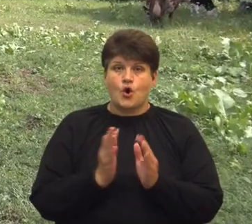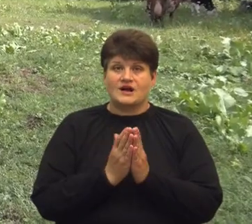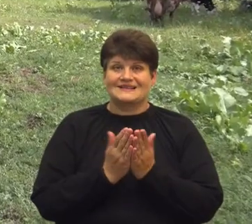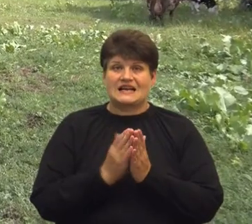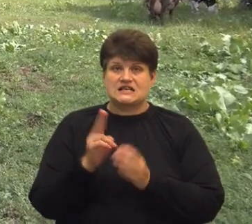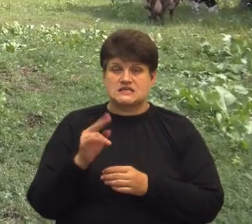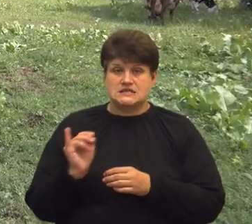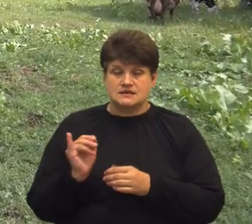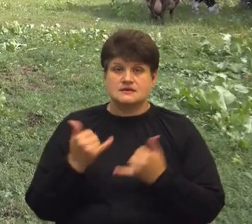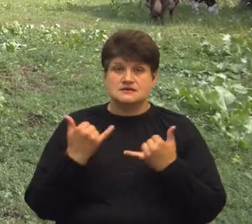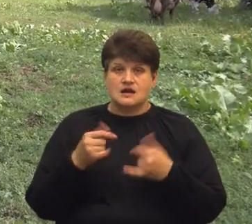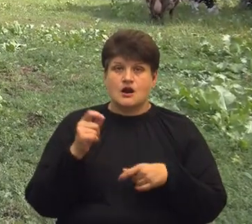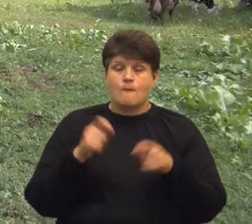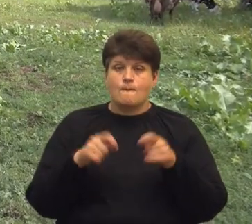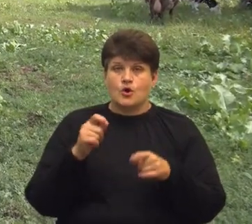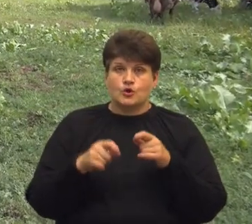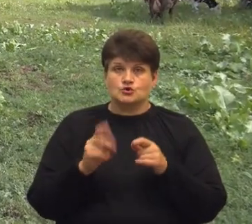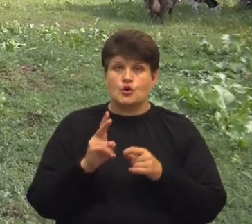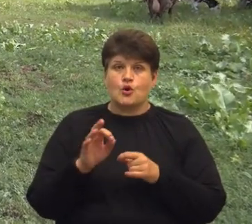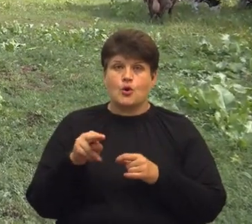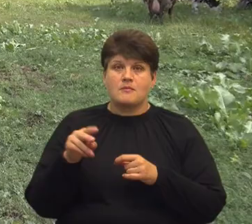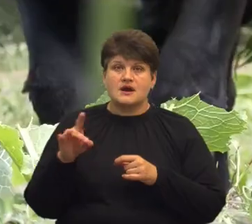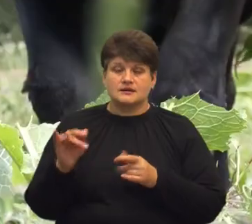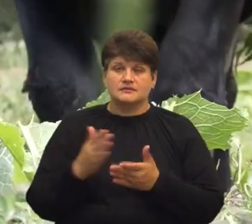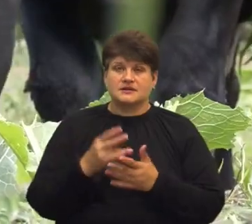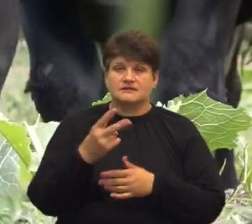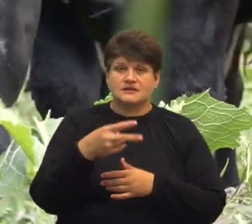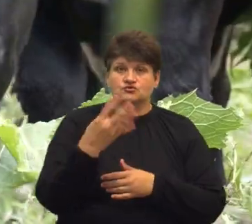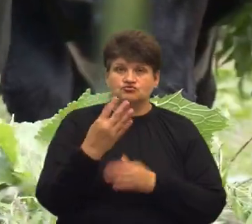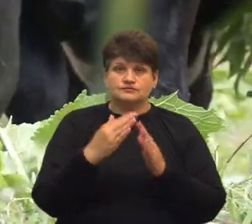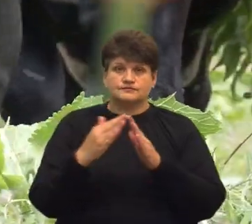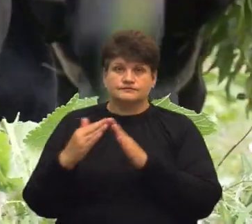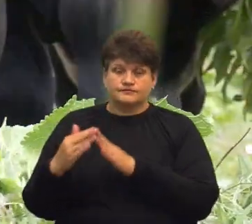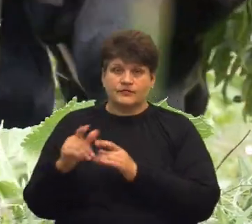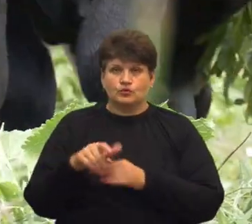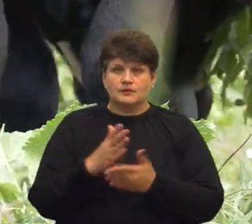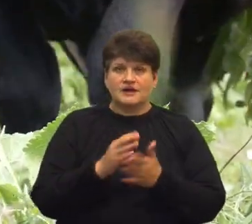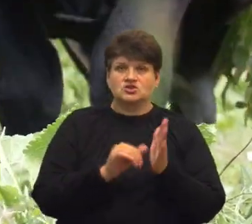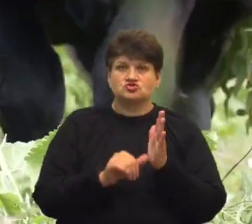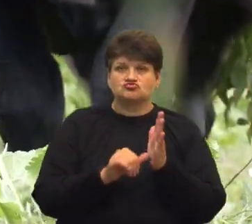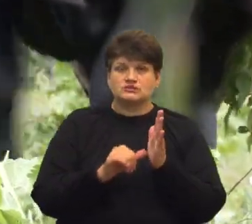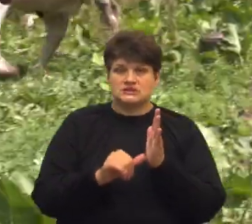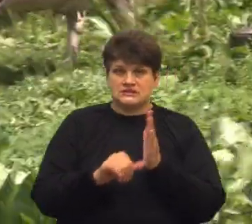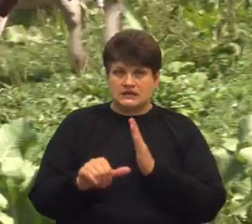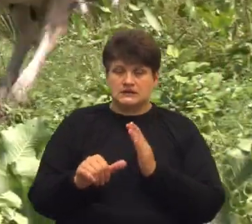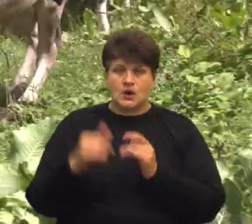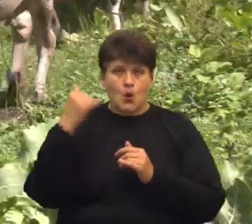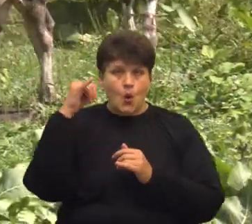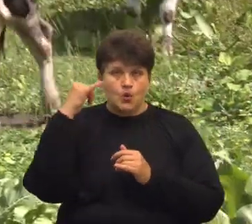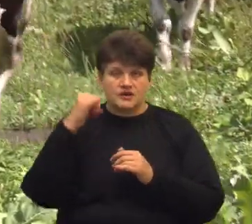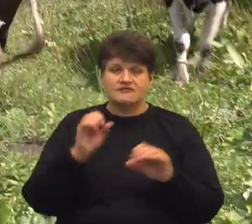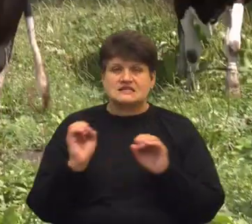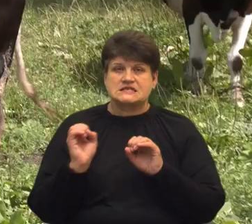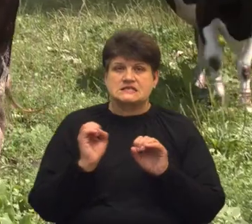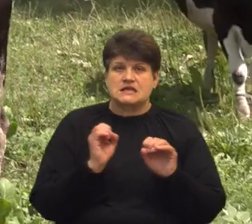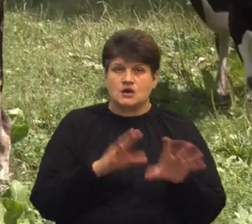Зараз у молочному кооперативі Людвещинська перлина 24 двори. Люди мають 60 корів, розповідає Володимир Дмитрук. Каже, здають молоко